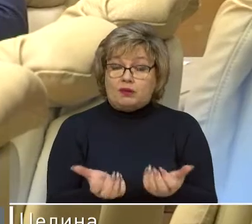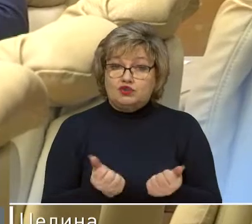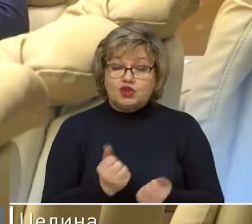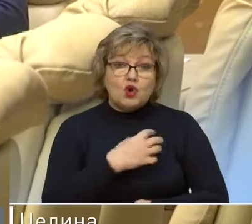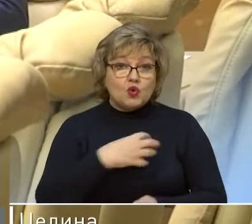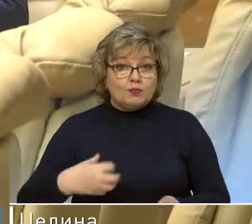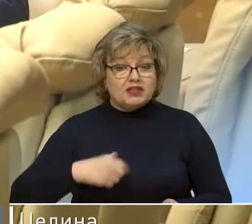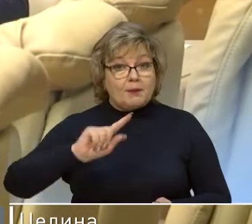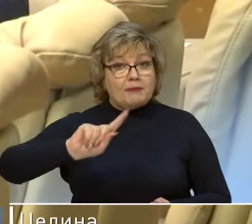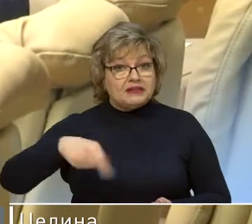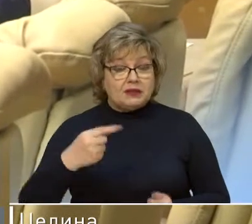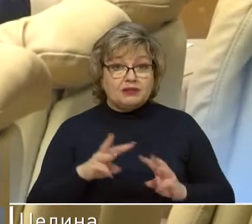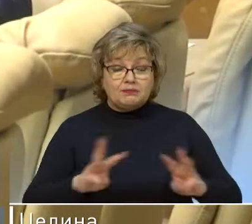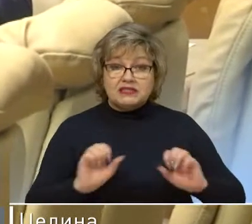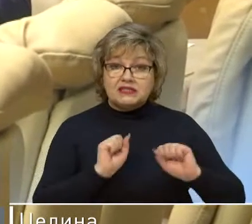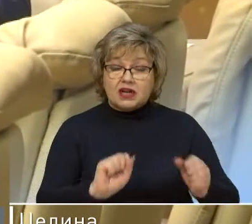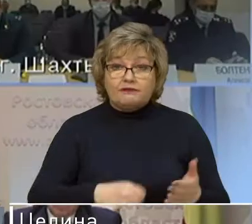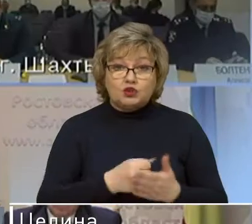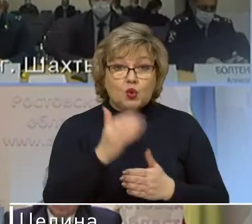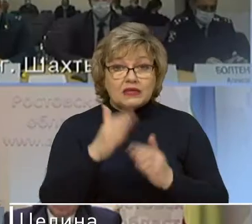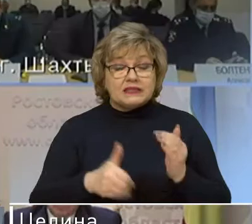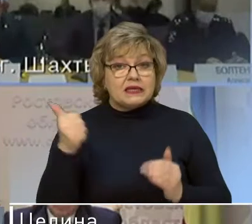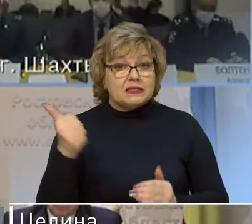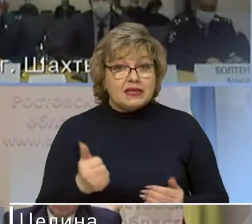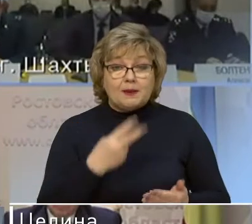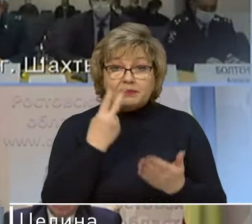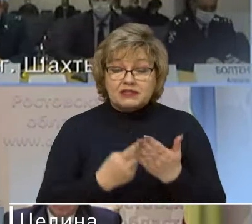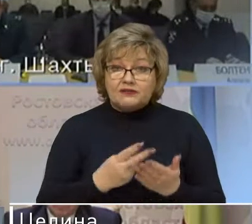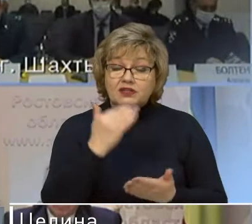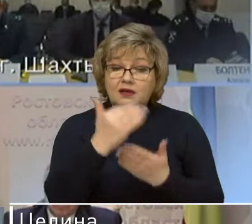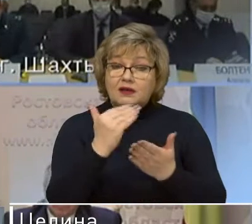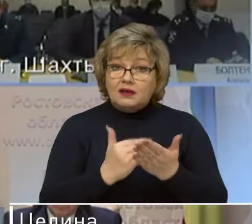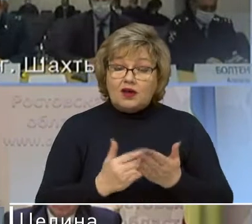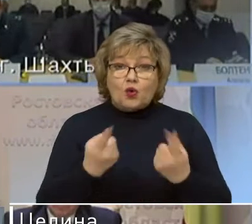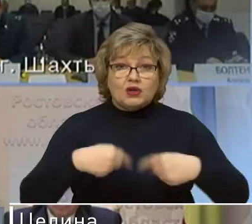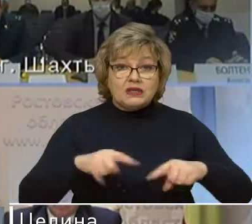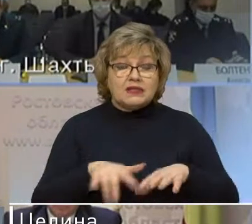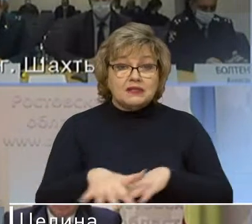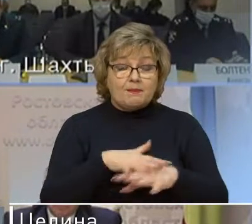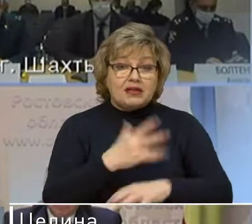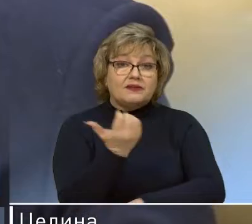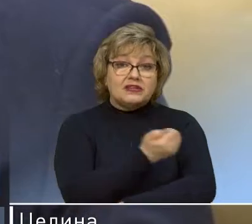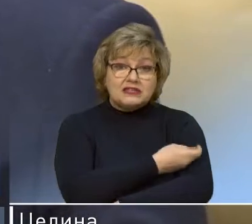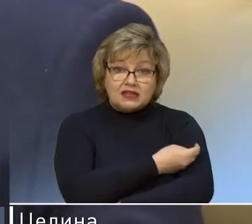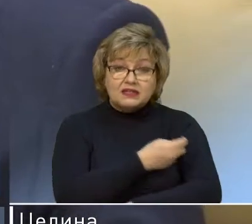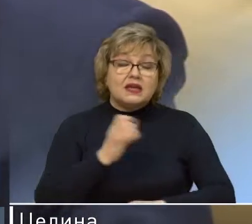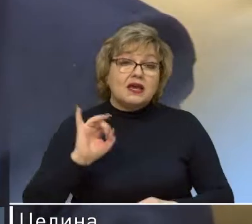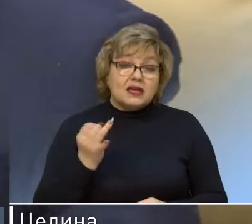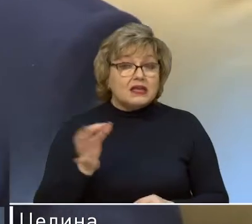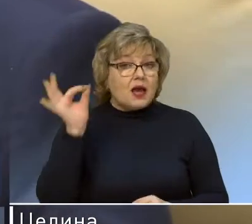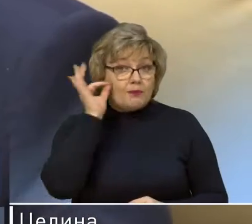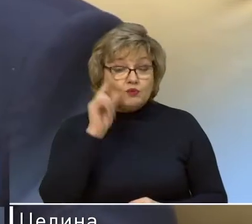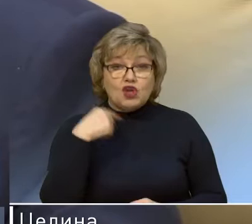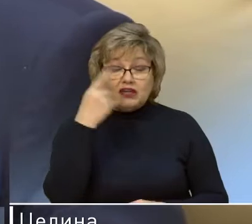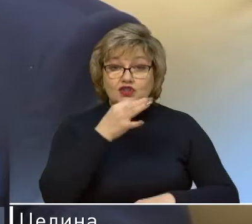Губернатор потребовал от Минздрава до конца недели представить подробный алгоритм организации массовой вакцинации и наполнил